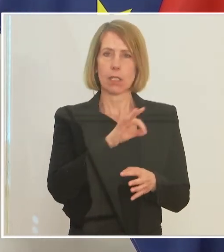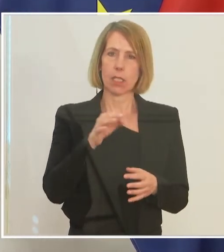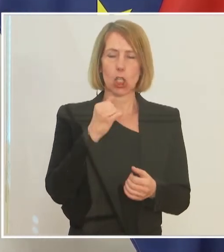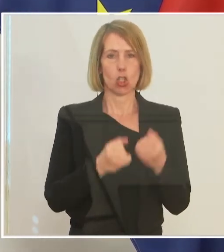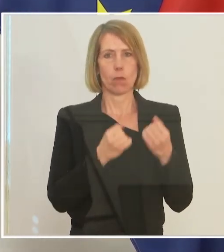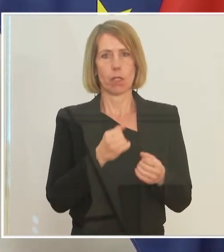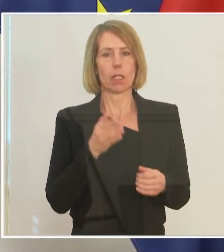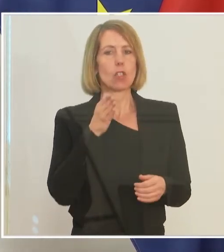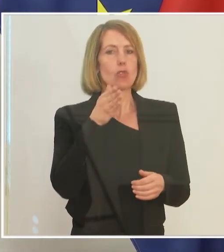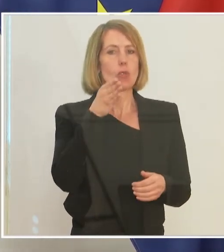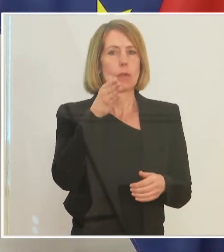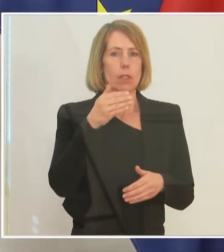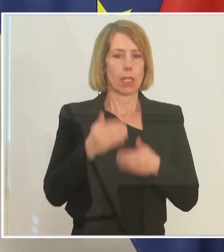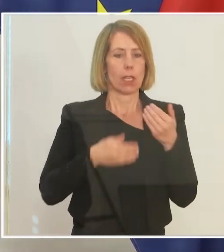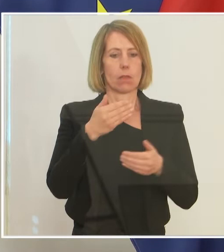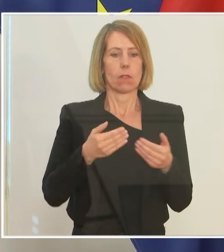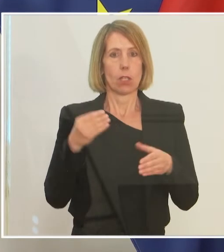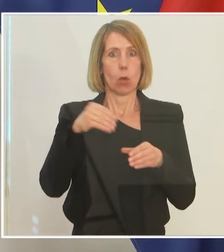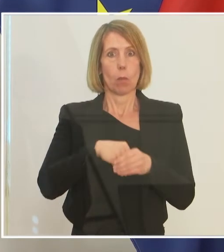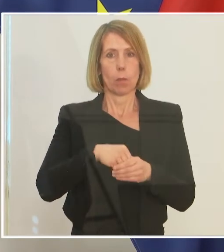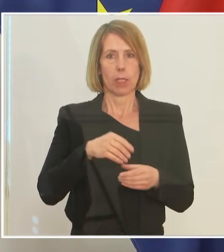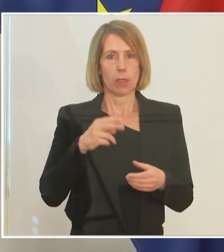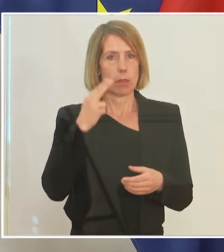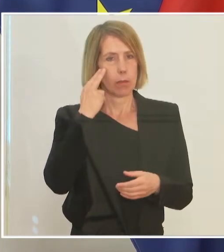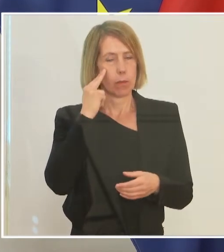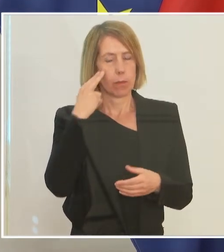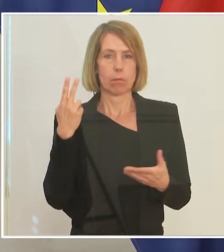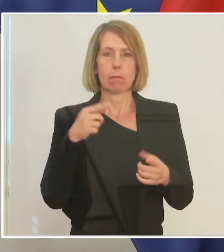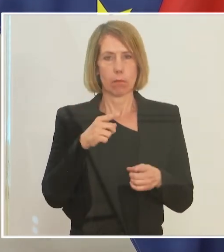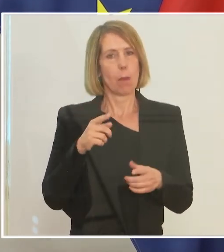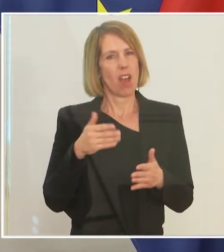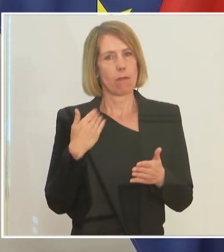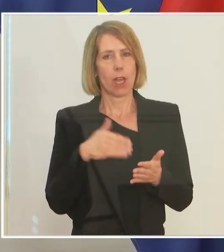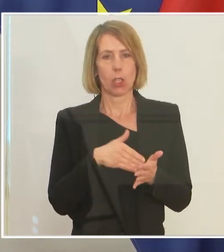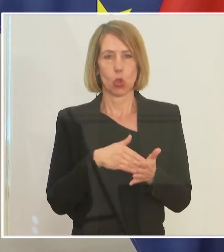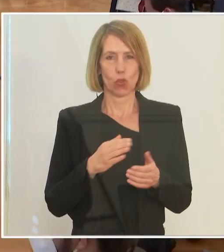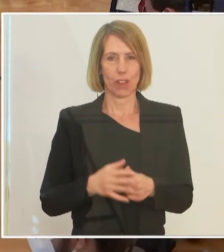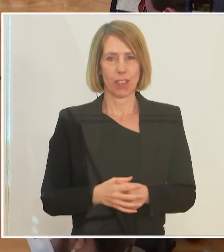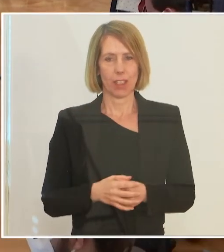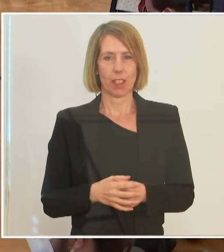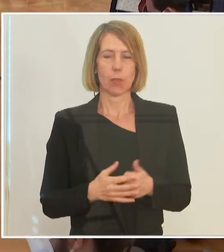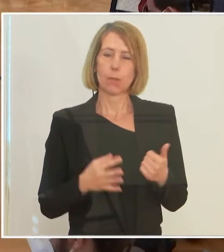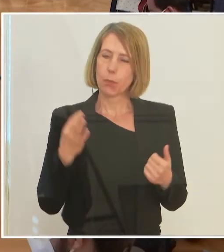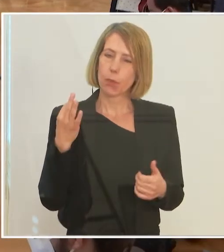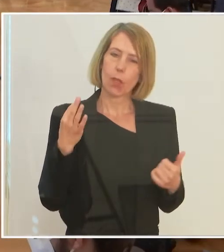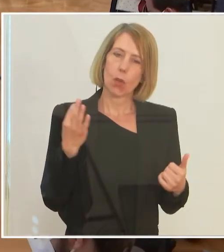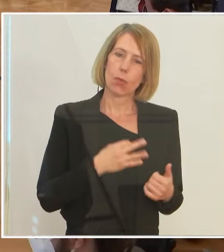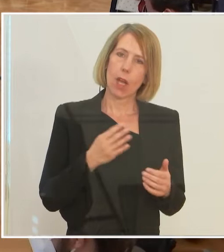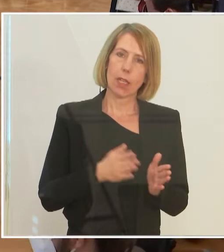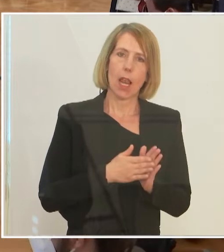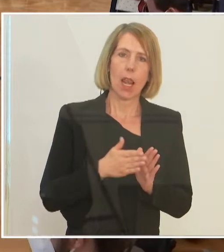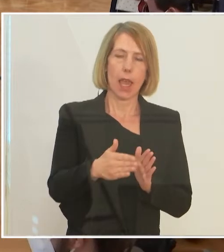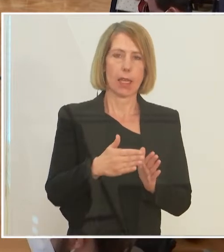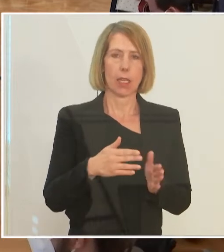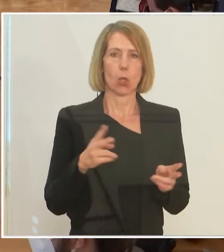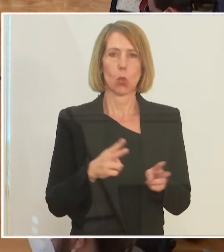zukünftige Entwicklungen mit vorher sieht, notwendig. Zur Frage der Länge der Kurzarbeitsregelung. Ich glaube,